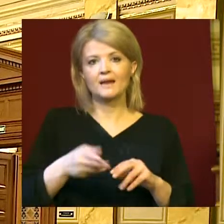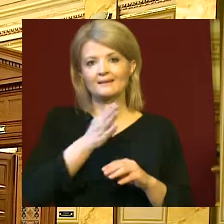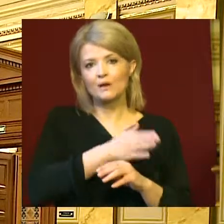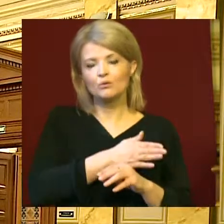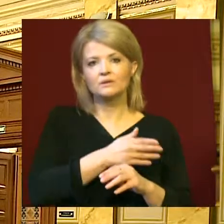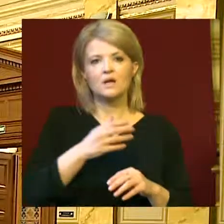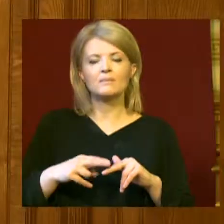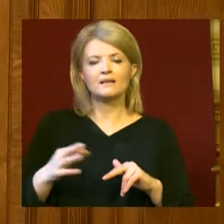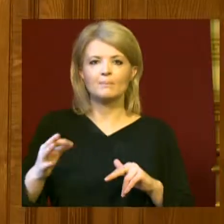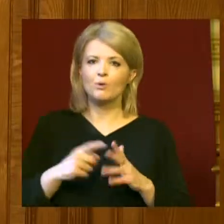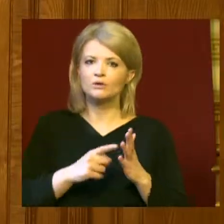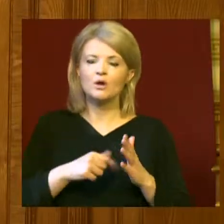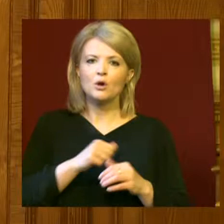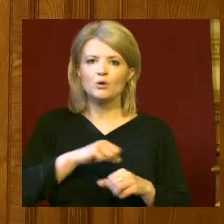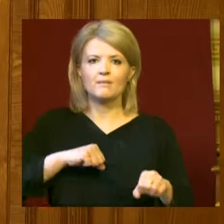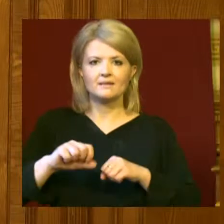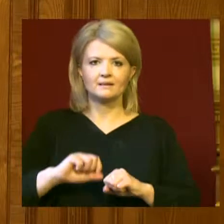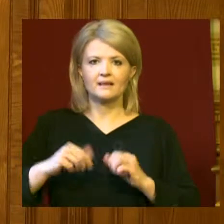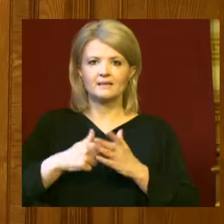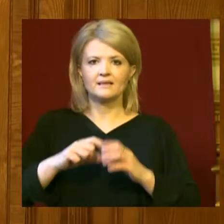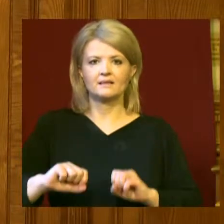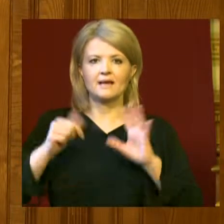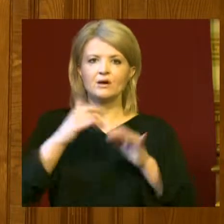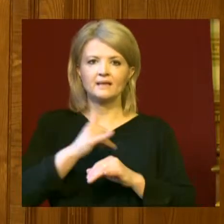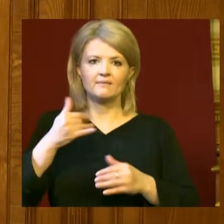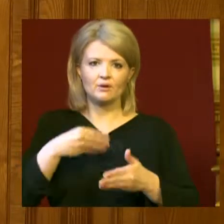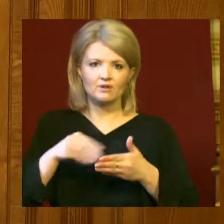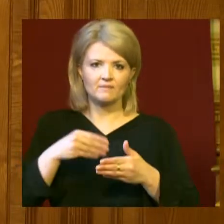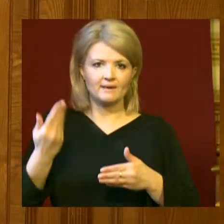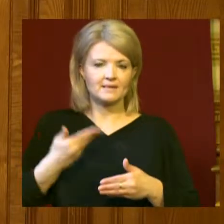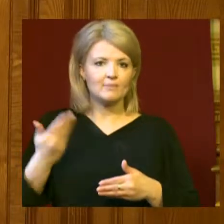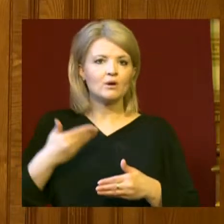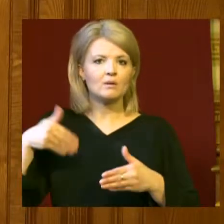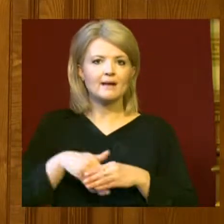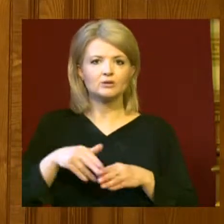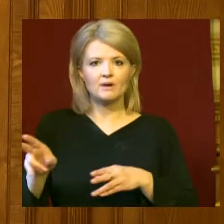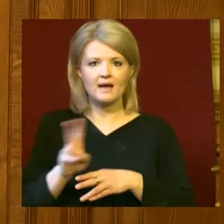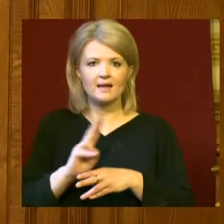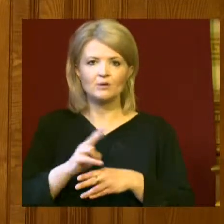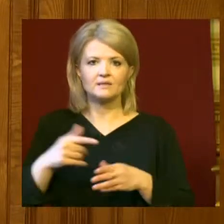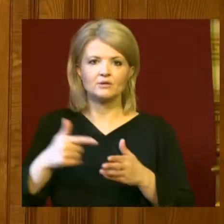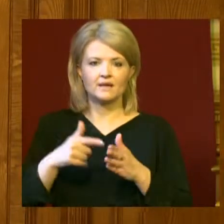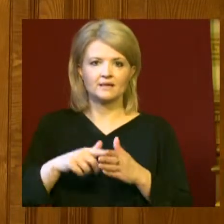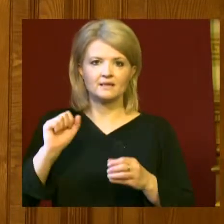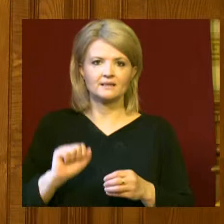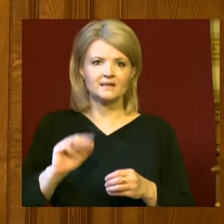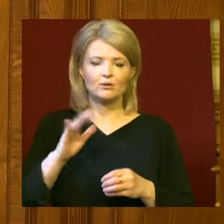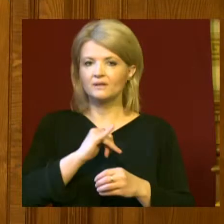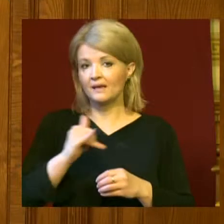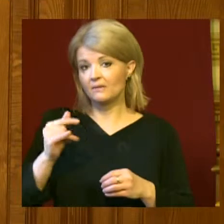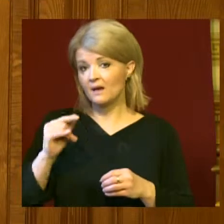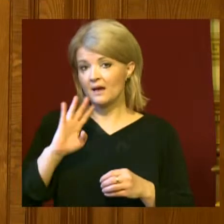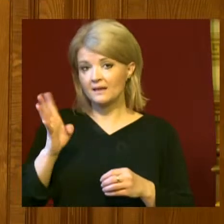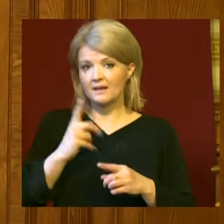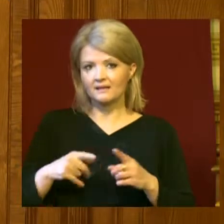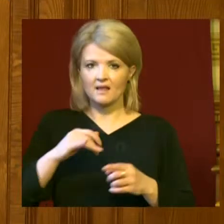a kötelező betelepítési kvóta ügyének megtárgyalásával kezdte tegnapi ülését. Azért, hogy Magyarországra ne kelljen alkalmazni az unió